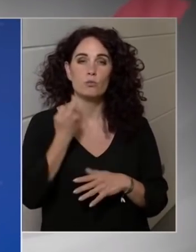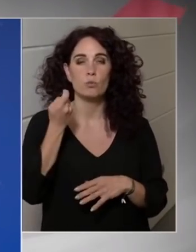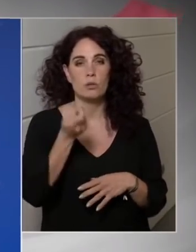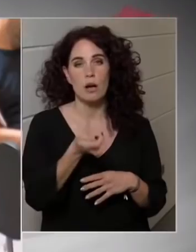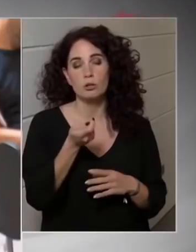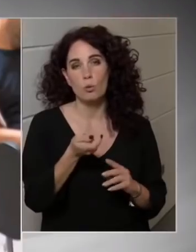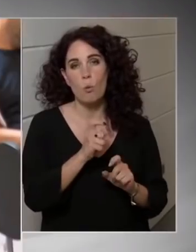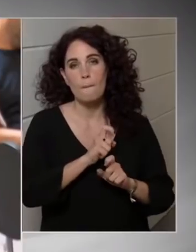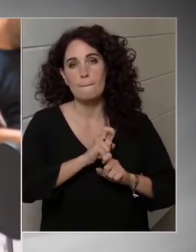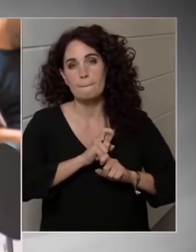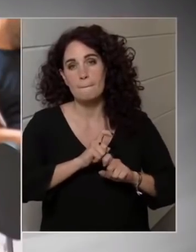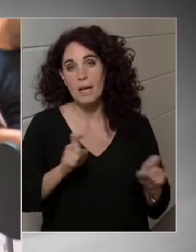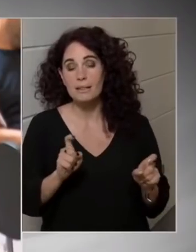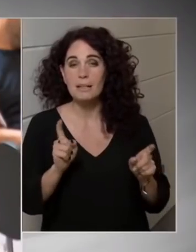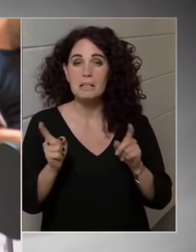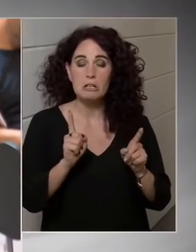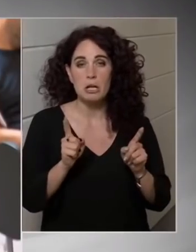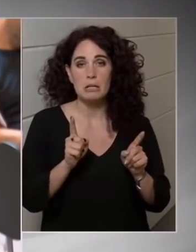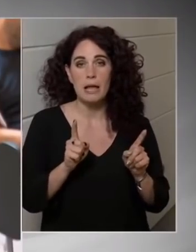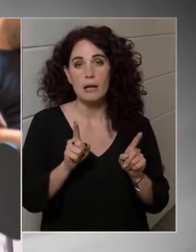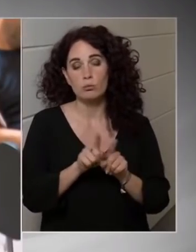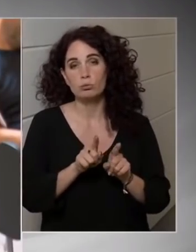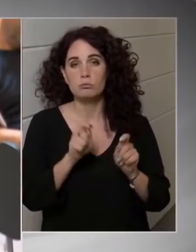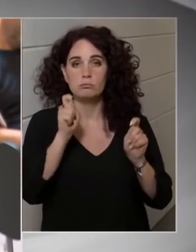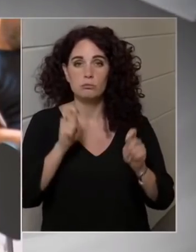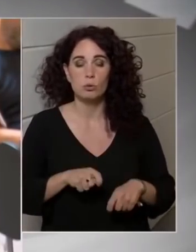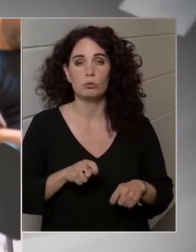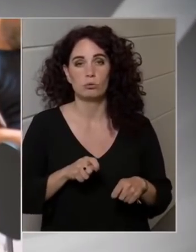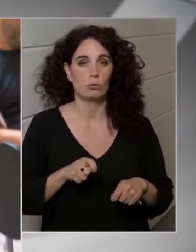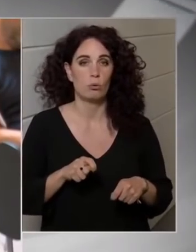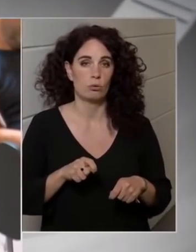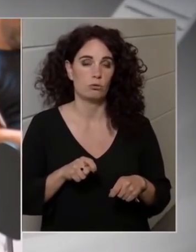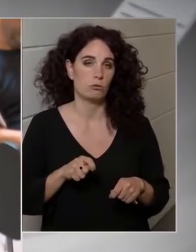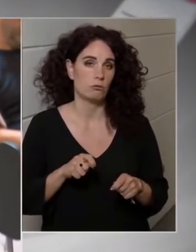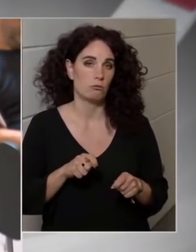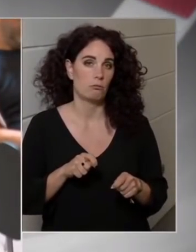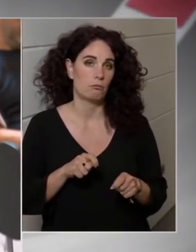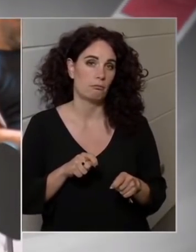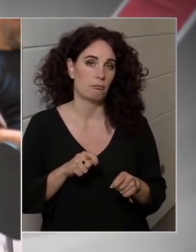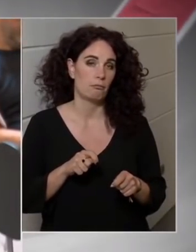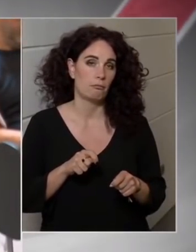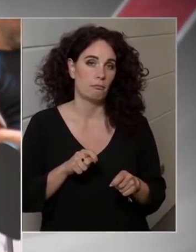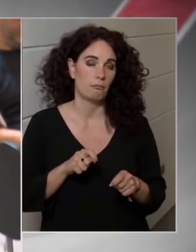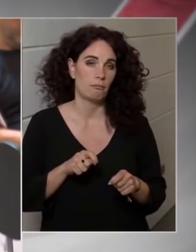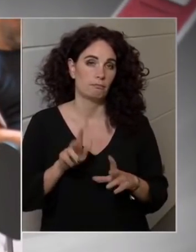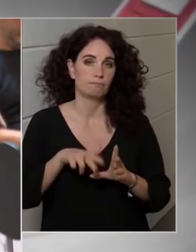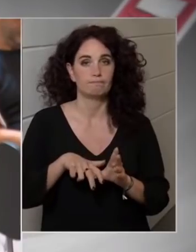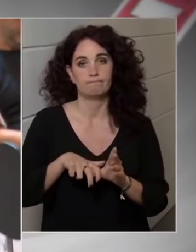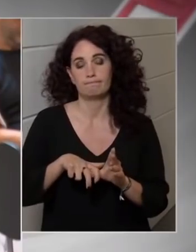kapcsán esetleg úgy döntenek, hogy inkább egy udvajas exit